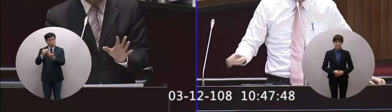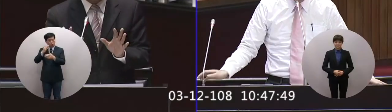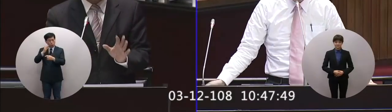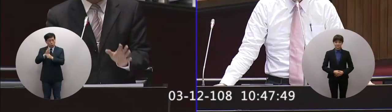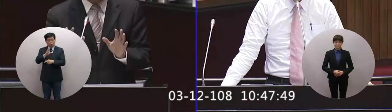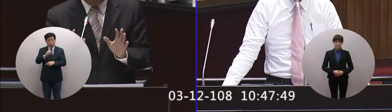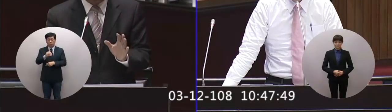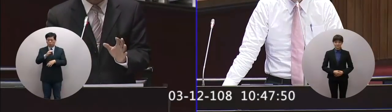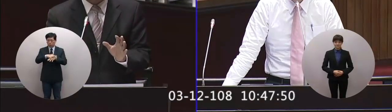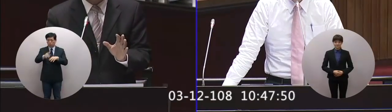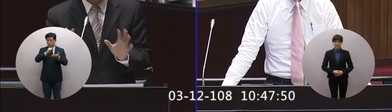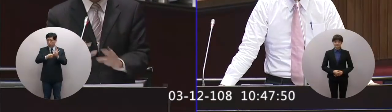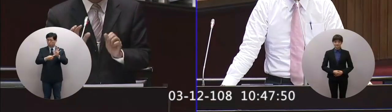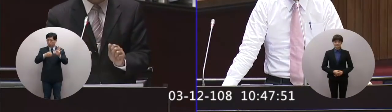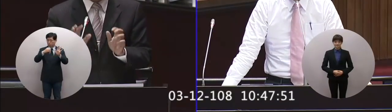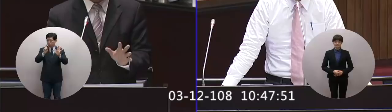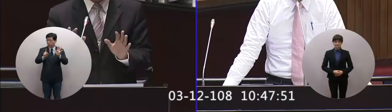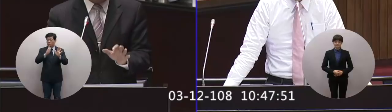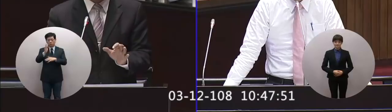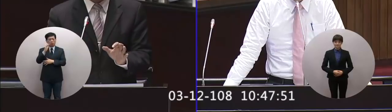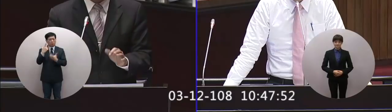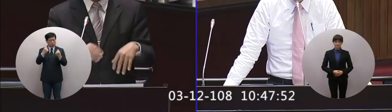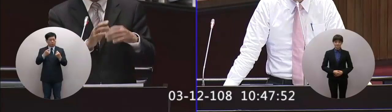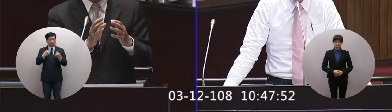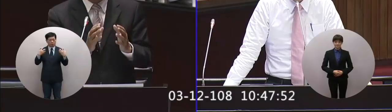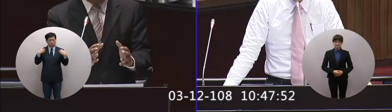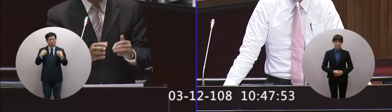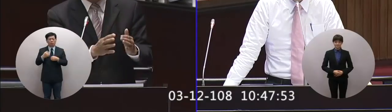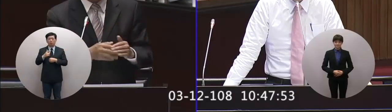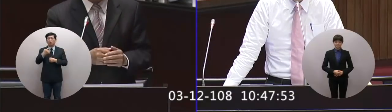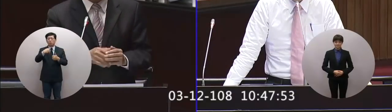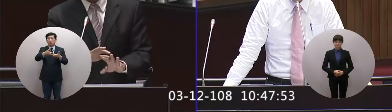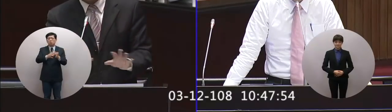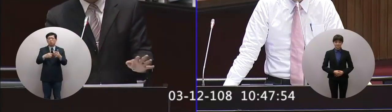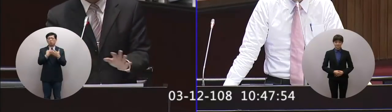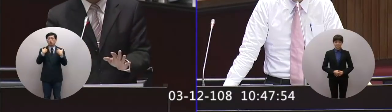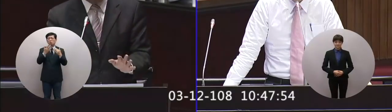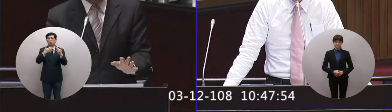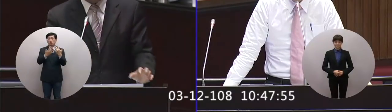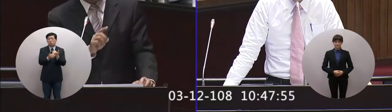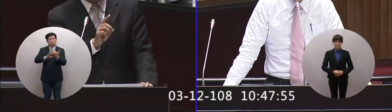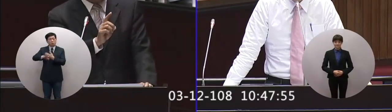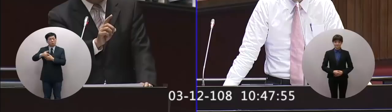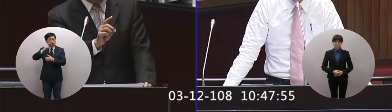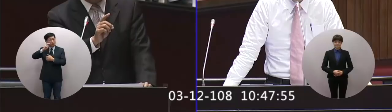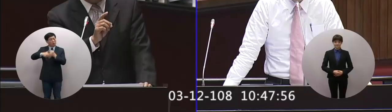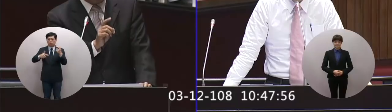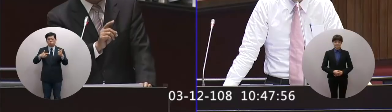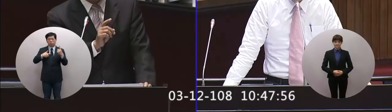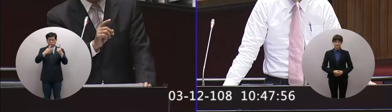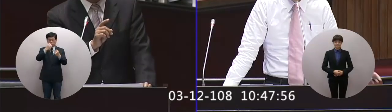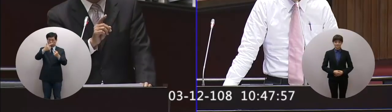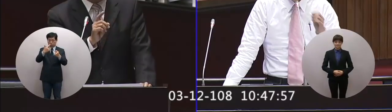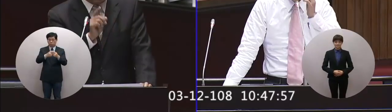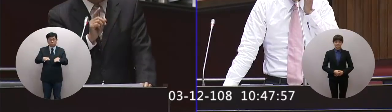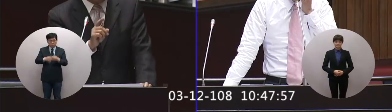在學因為這個會反映一個很重要的這些都是政府應該去面對的不是說教育部只管學生其他的就不管所以在106年